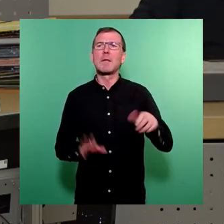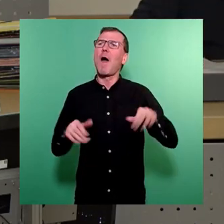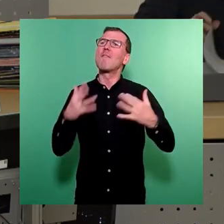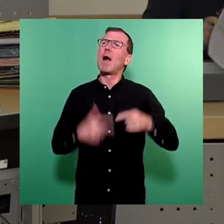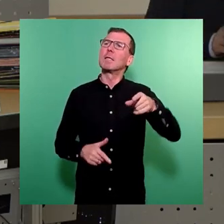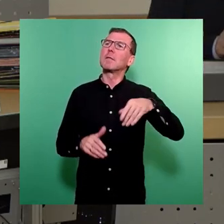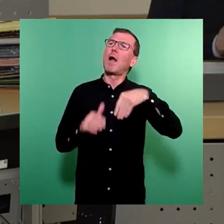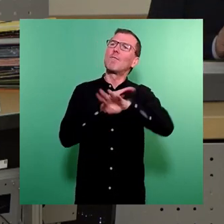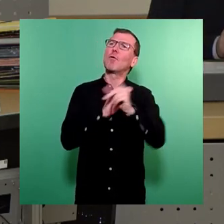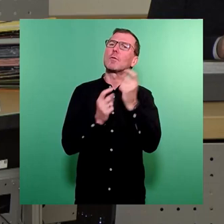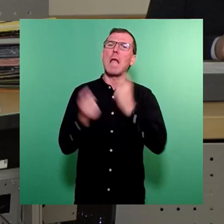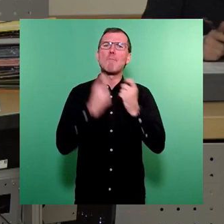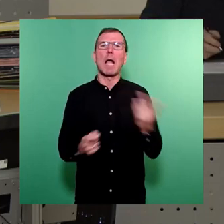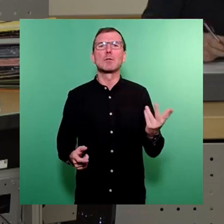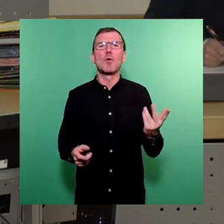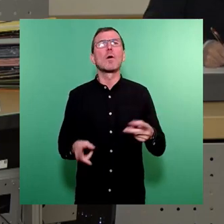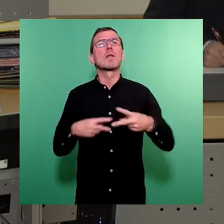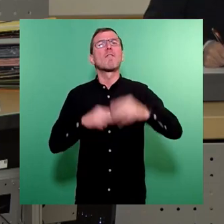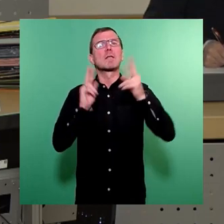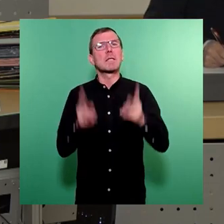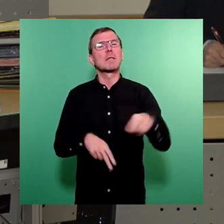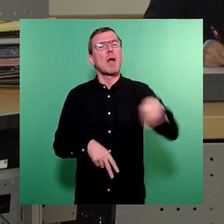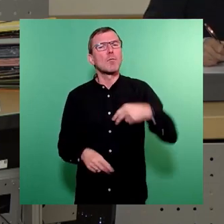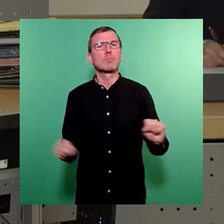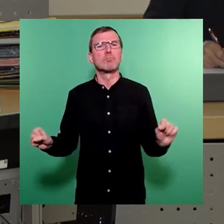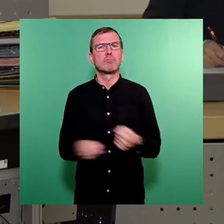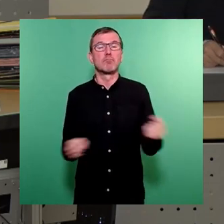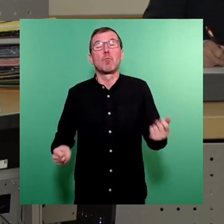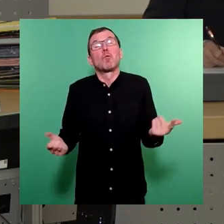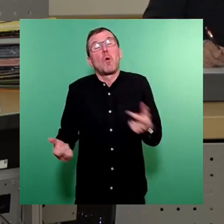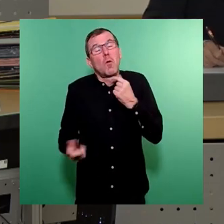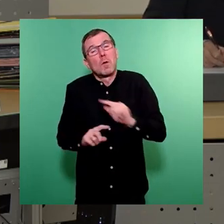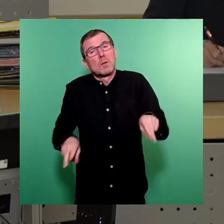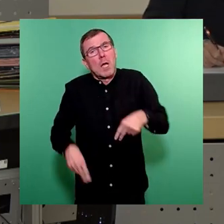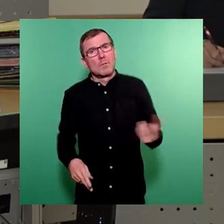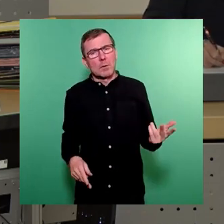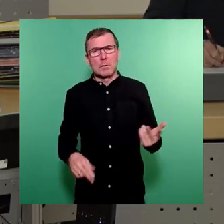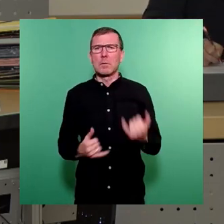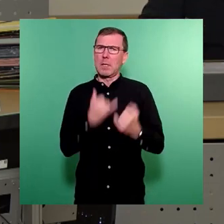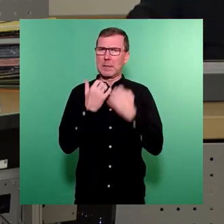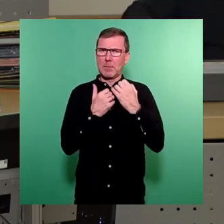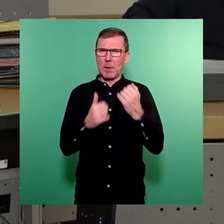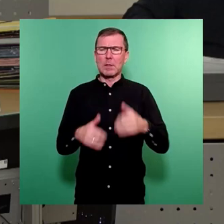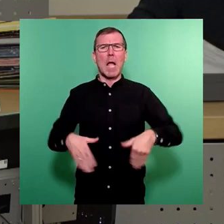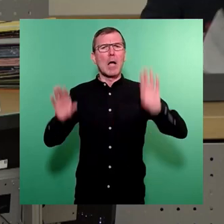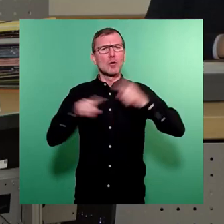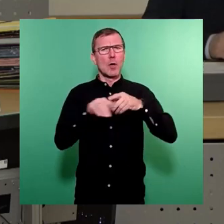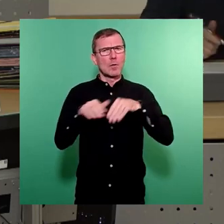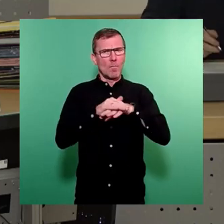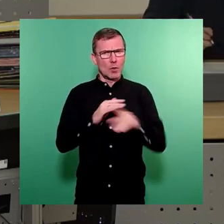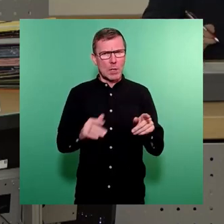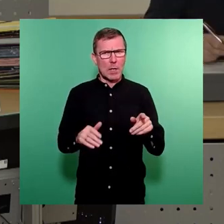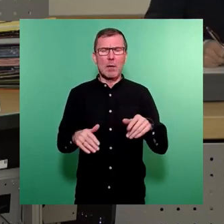Flucht und Migration nicht fristgerecht beantworten konnte oder wollte. Und auch der letzte Bericht Asyl und Flüchtlinge, das sogenannte